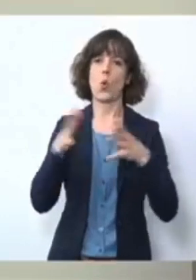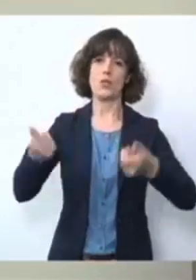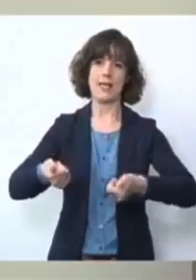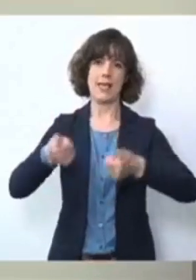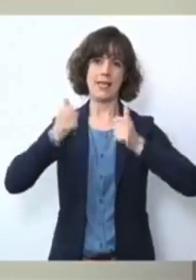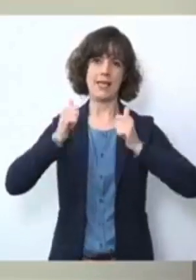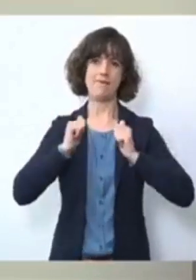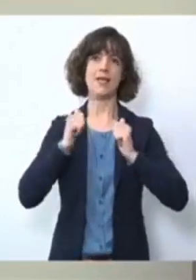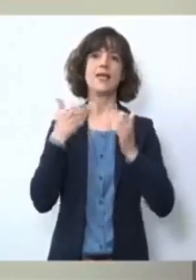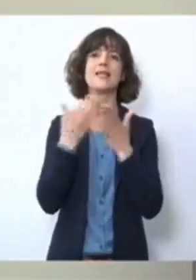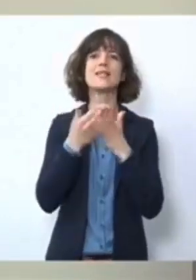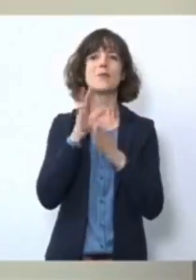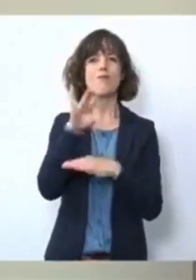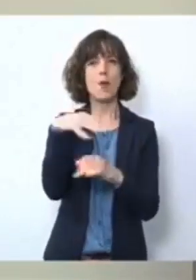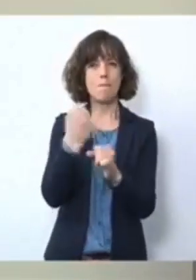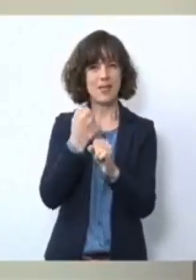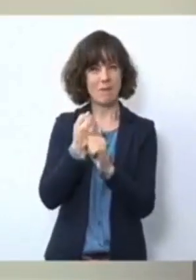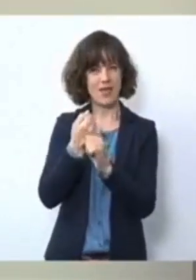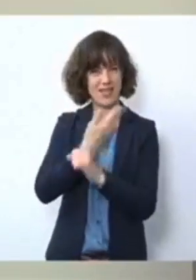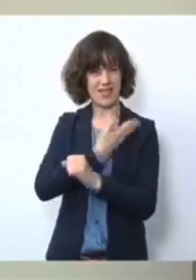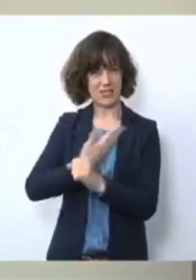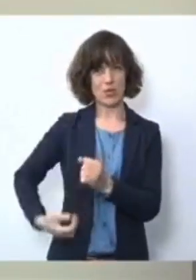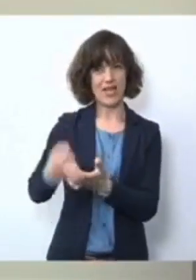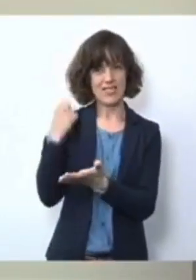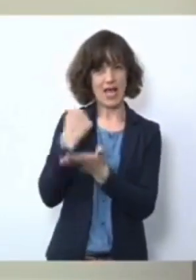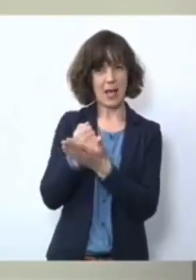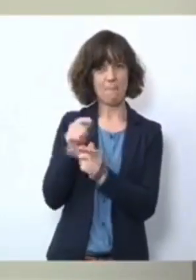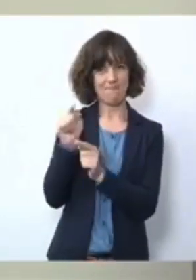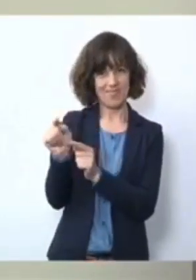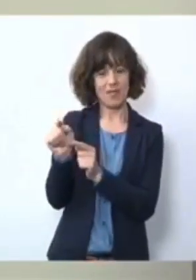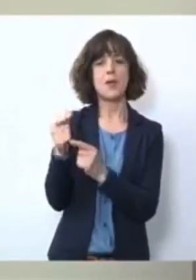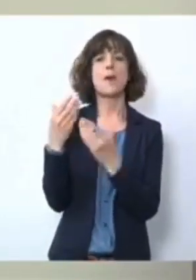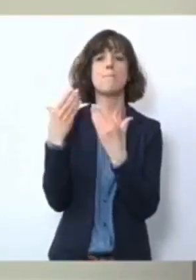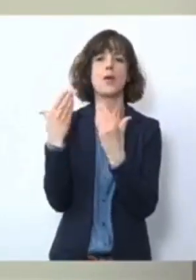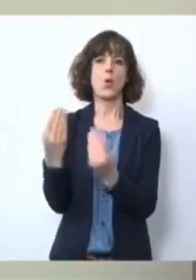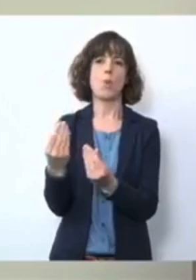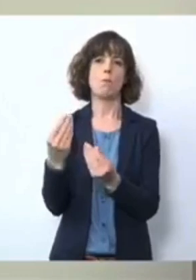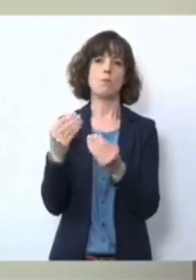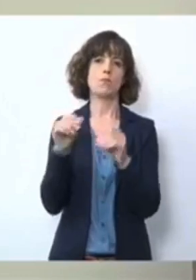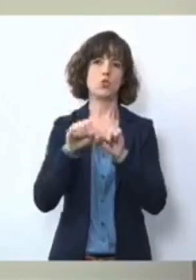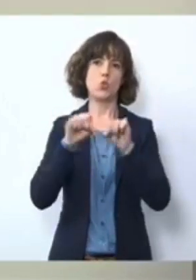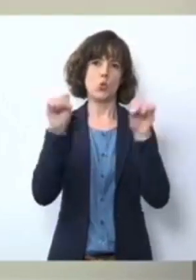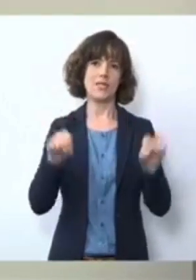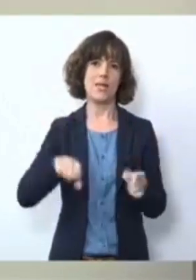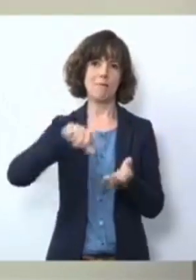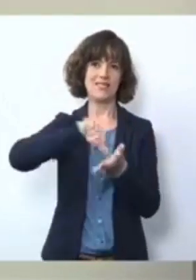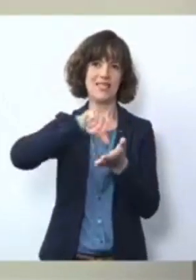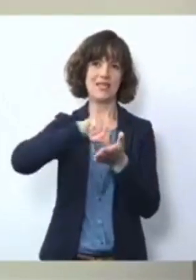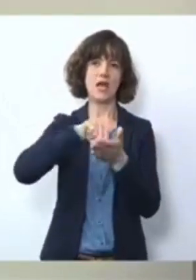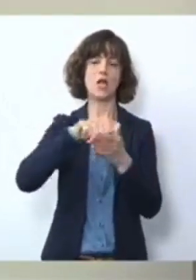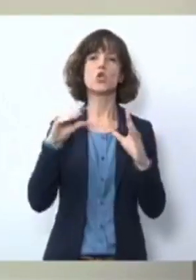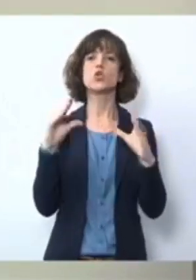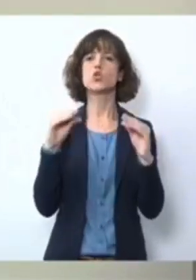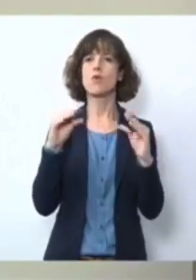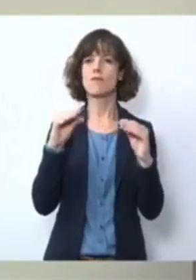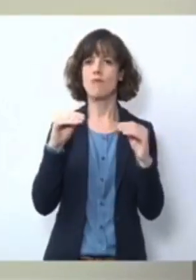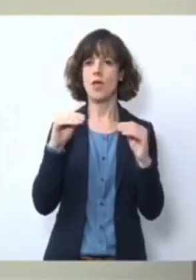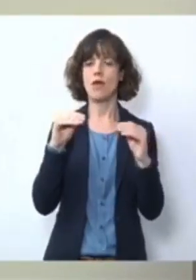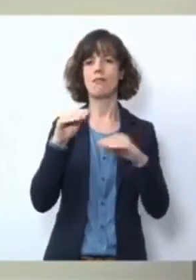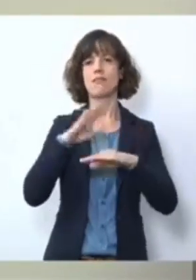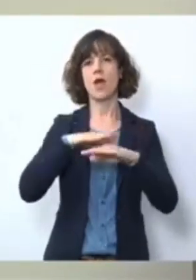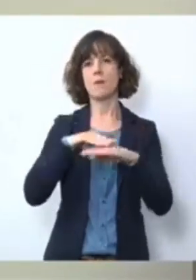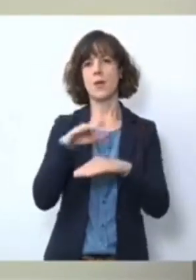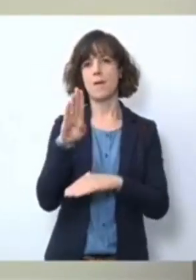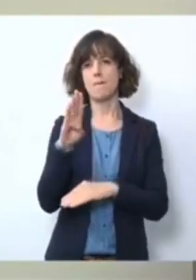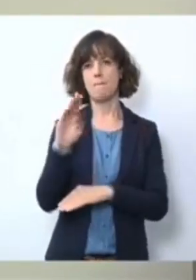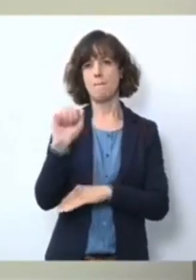Mitarbeiterinnen und Mitarbeitern der Gesundheitsbehörden ein zentrales System zur Verfügung. Die Software haben wir BYSIM